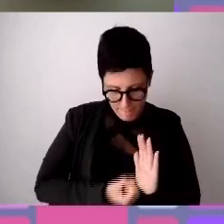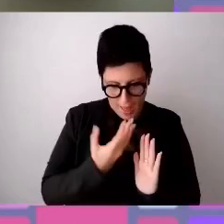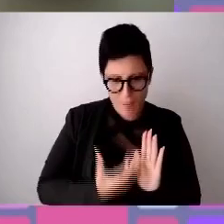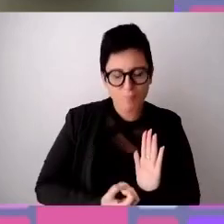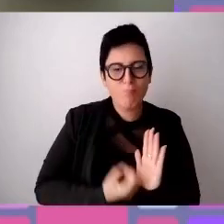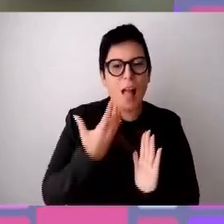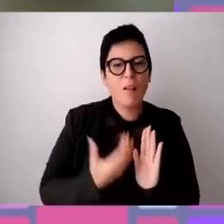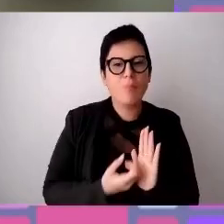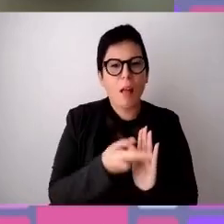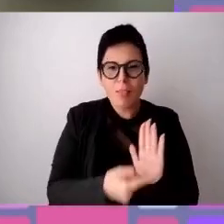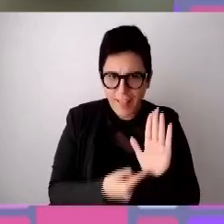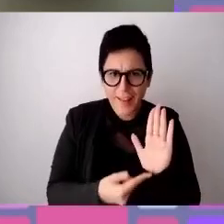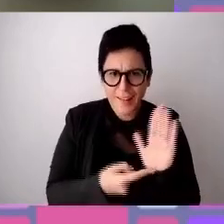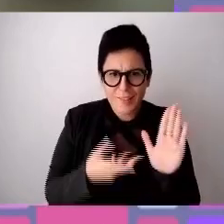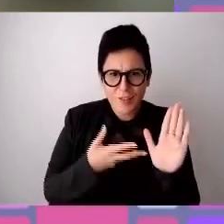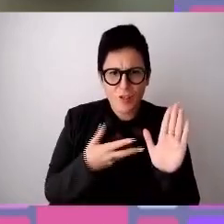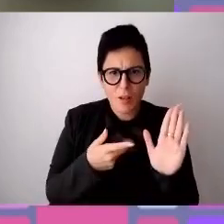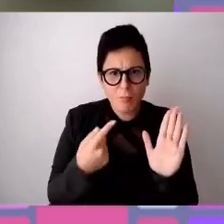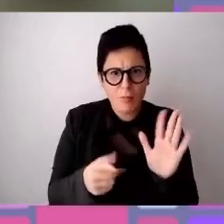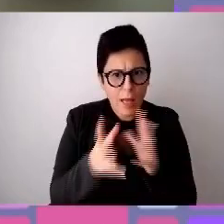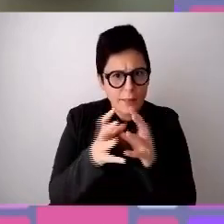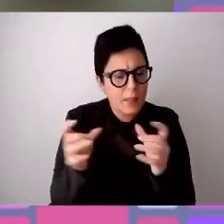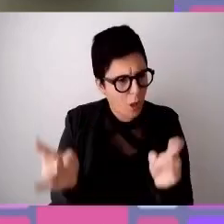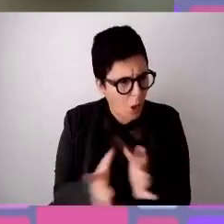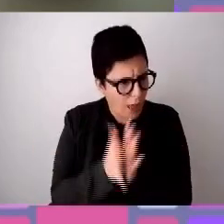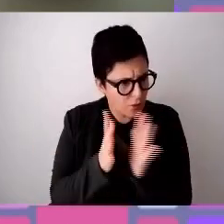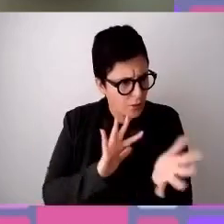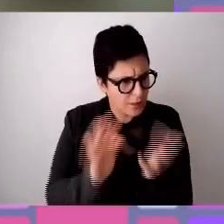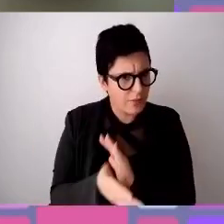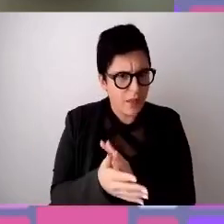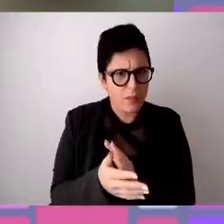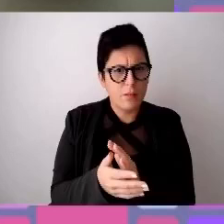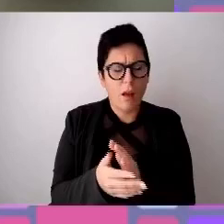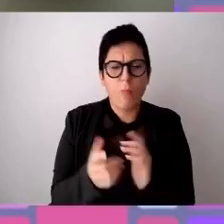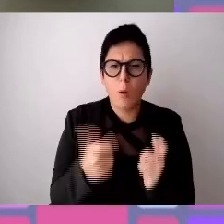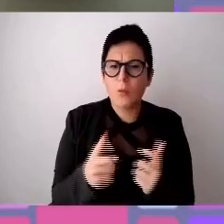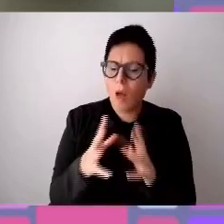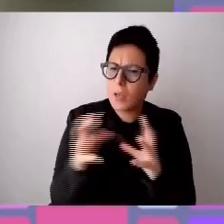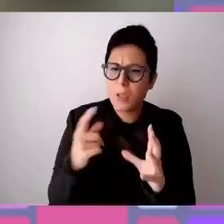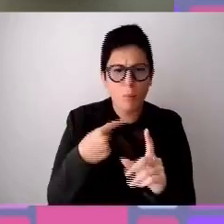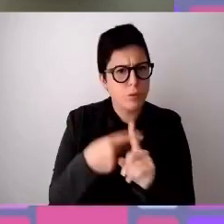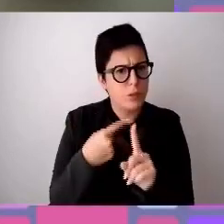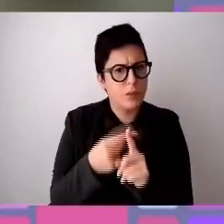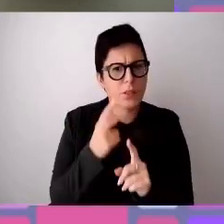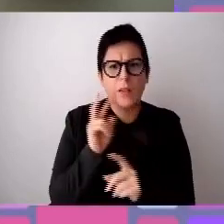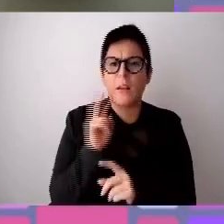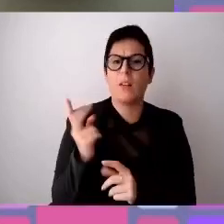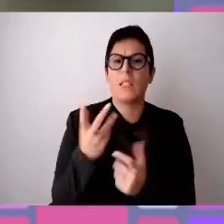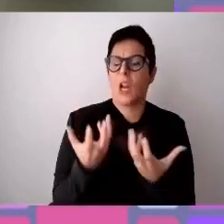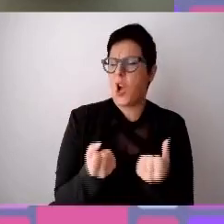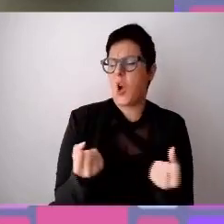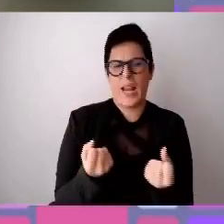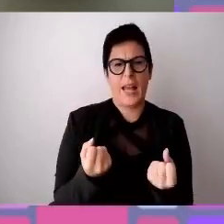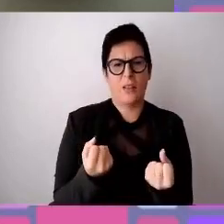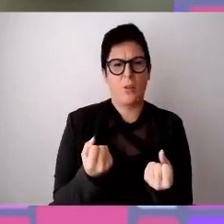è un'opportunità per l'azienda perché è un'opportunità di massimizzare ancora di più perché poi se dobbiamo vederla in un'ottica molto concreta